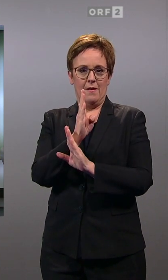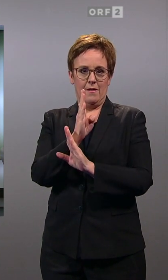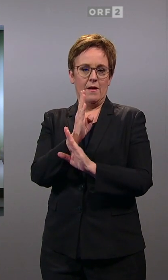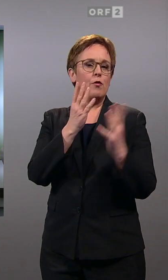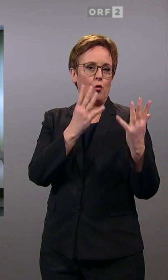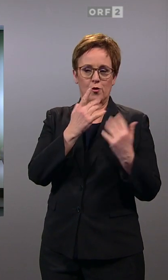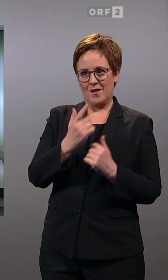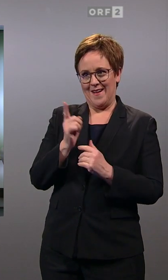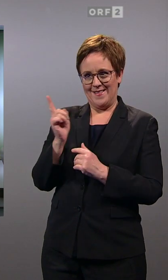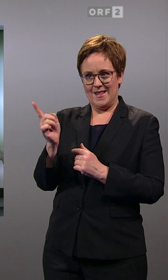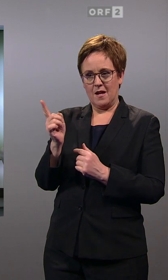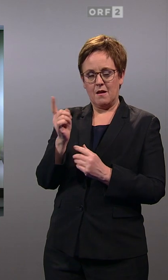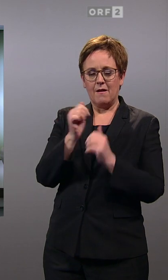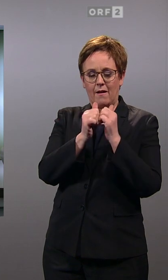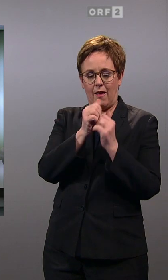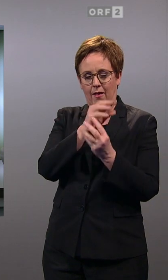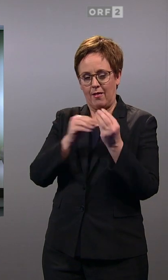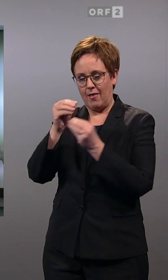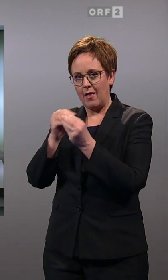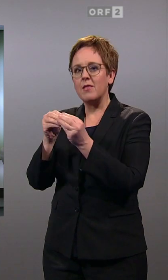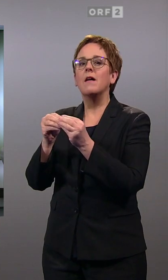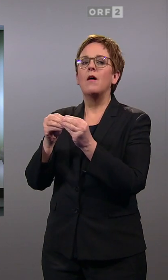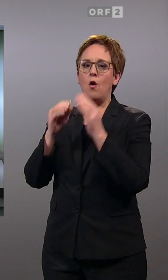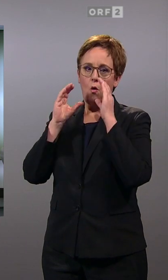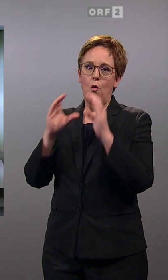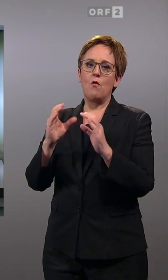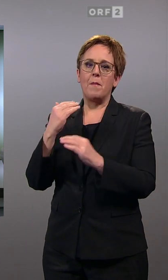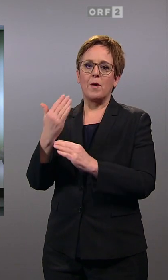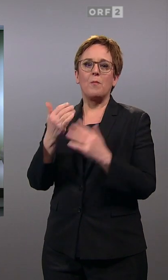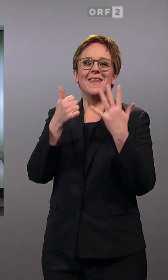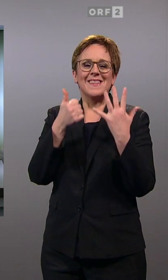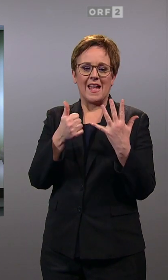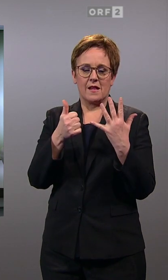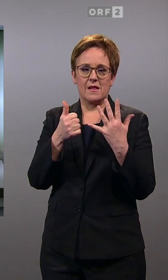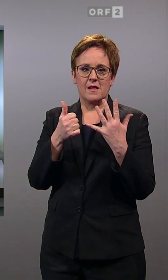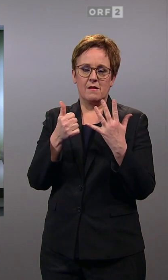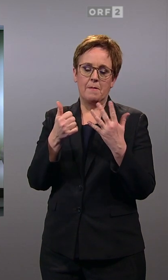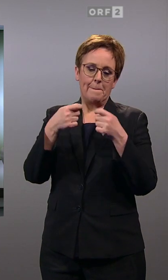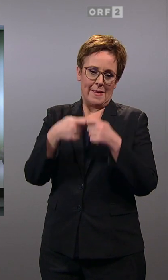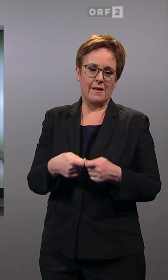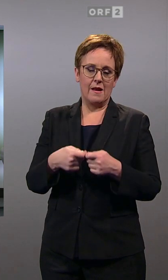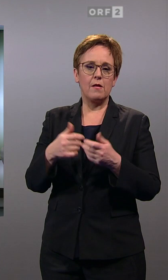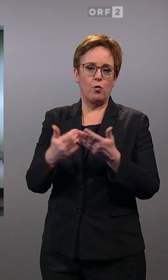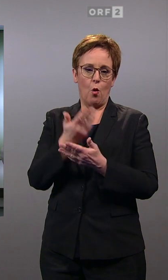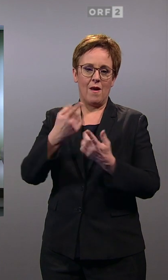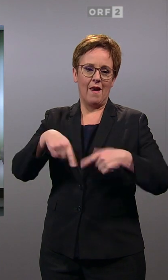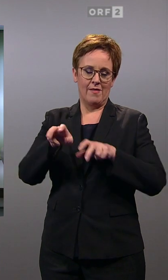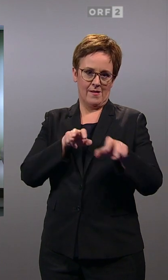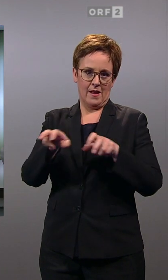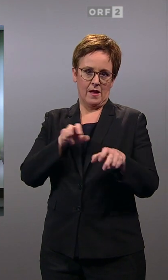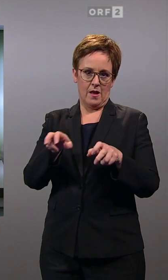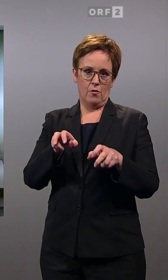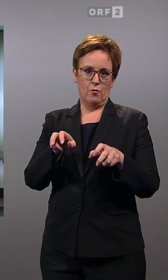29, ergibt sich rechnerisch, dass die ÖVP sechs der neuen Landesregierung-Sitze